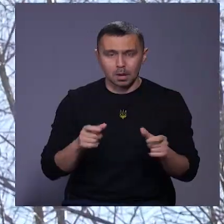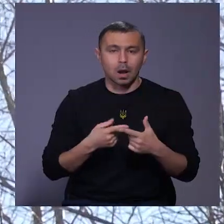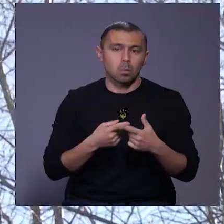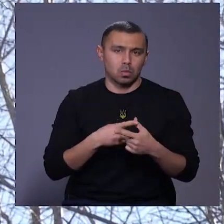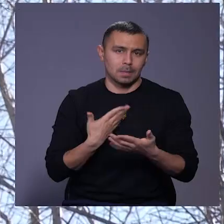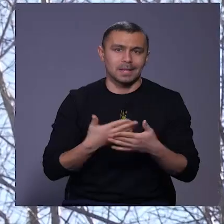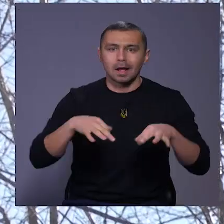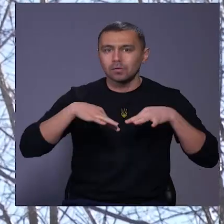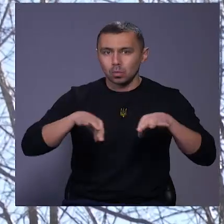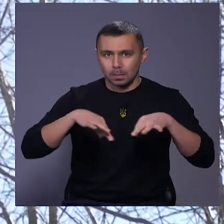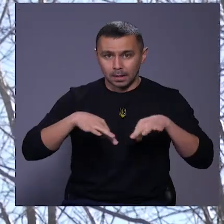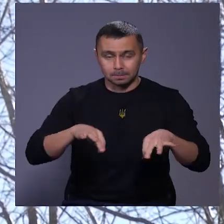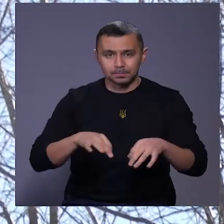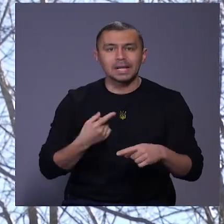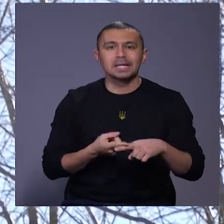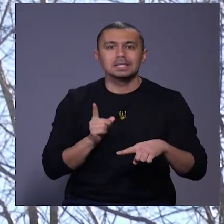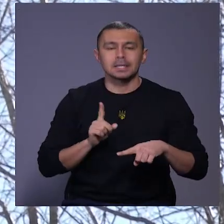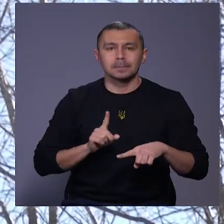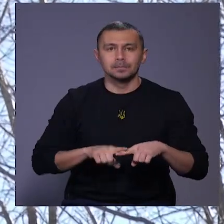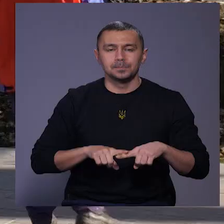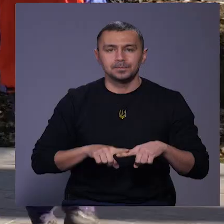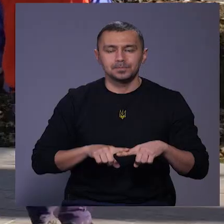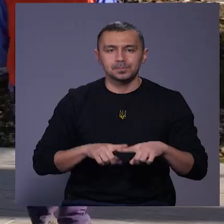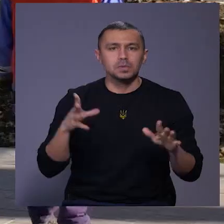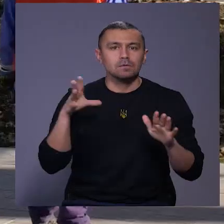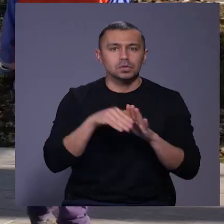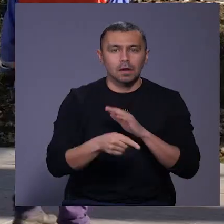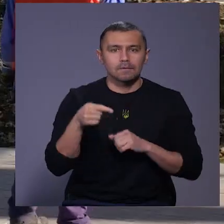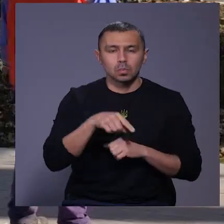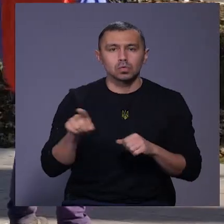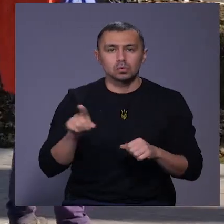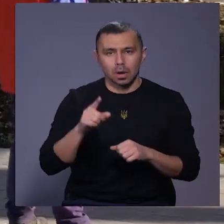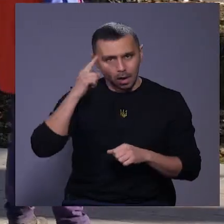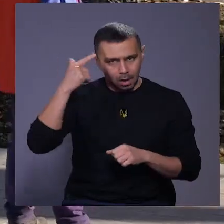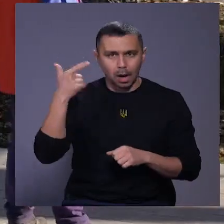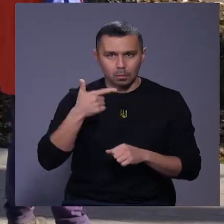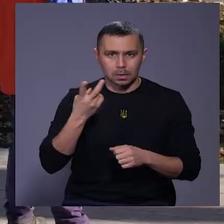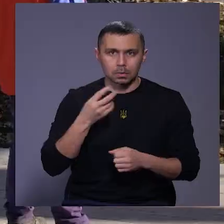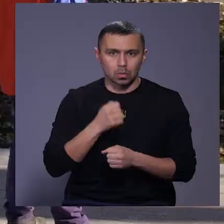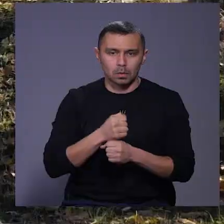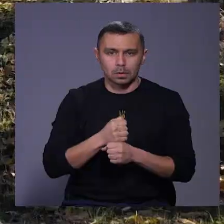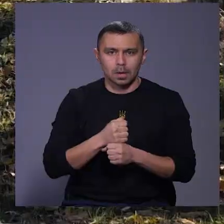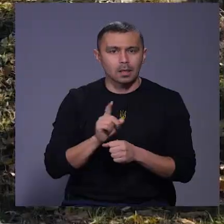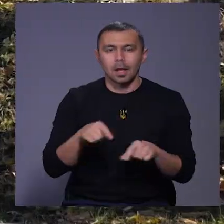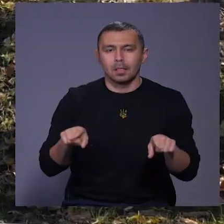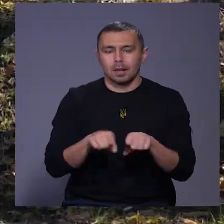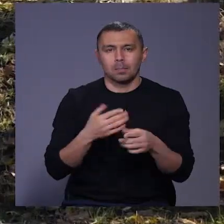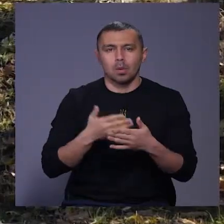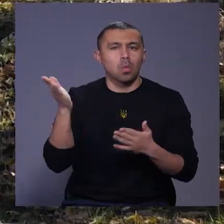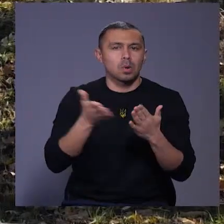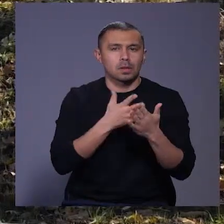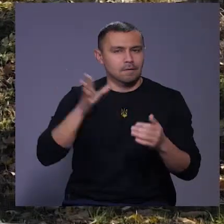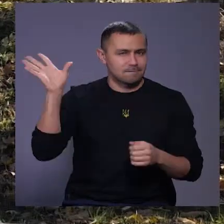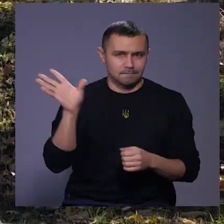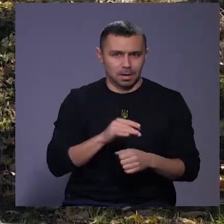чи в автомобільному транспорту. Це включає в тому, що грамотно до цього підходити, розумінням, а не обрізати все